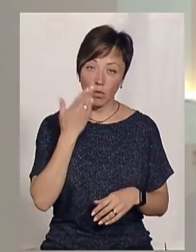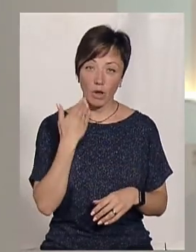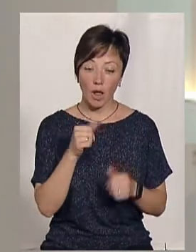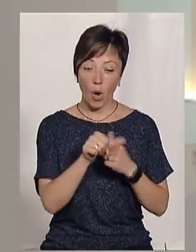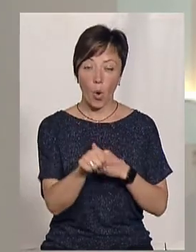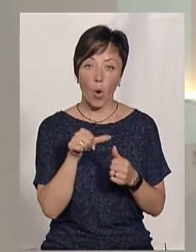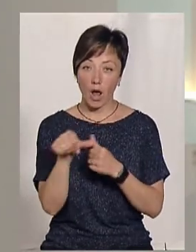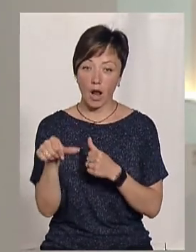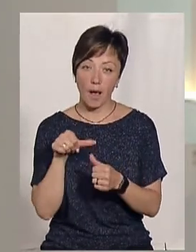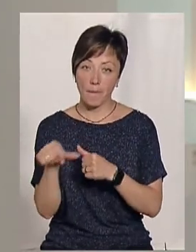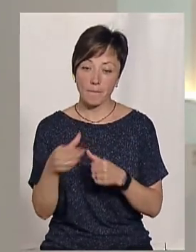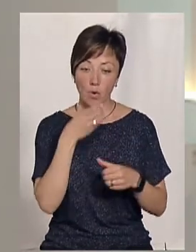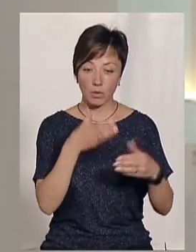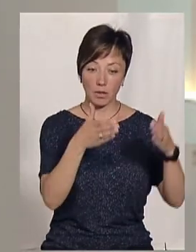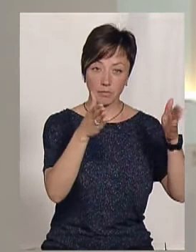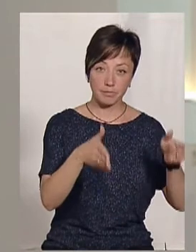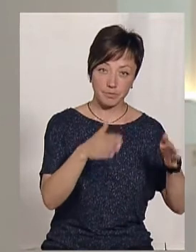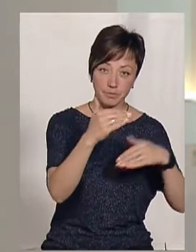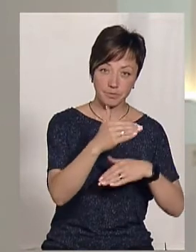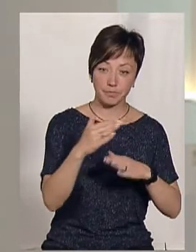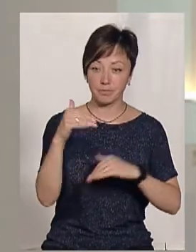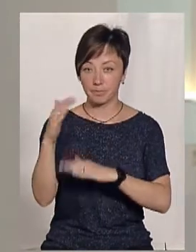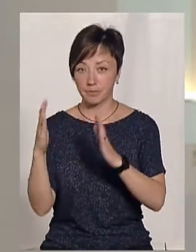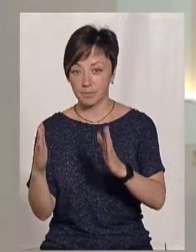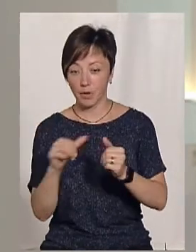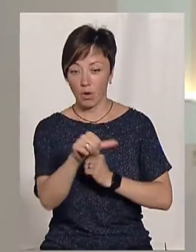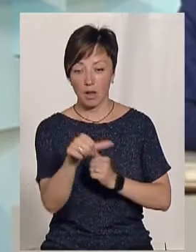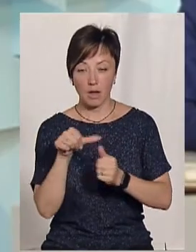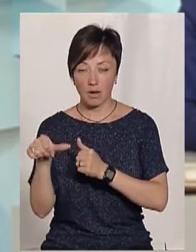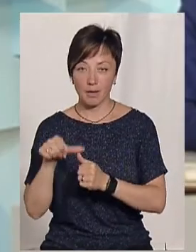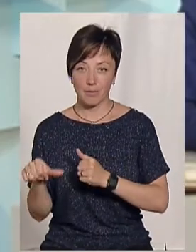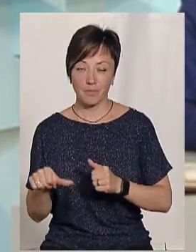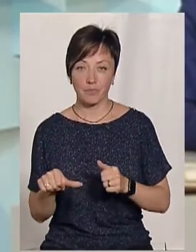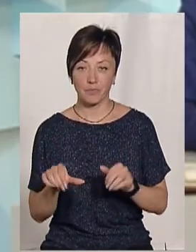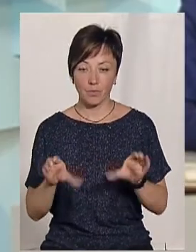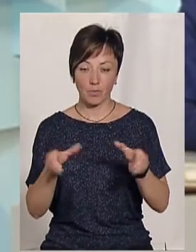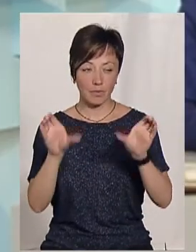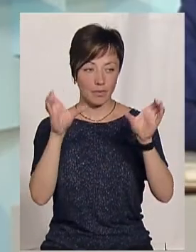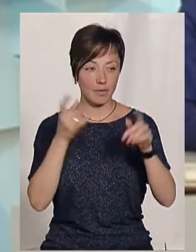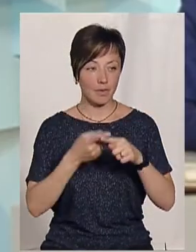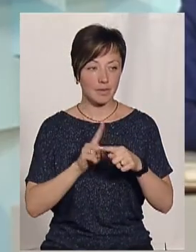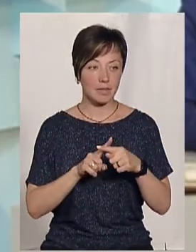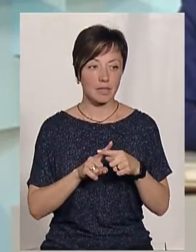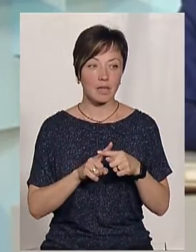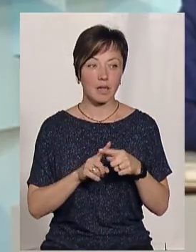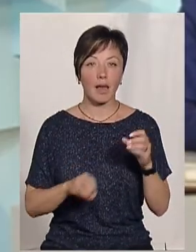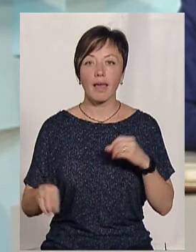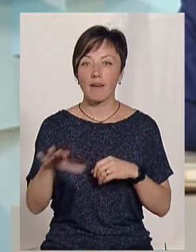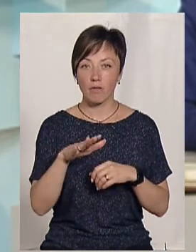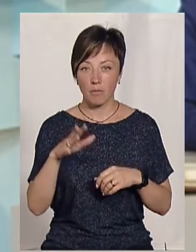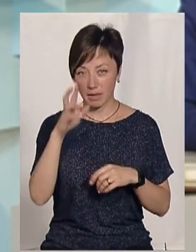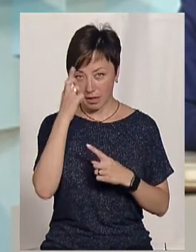мозаїчно утеплений будинок. В переважній більшості європейських країн таке утеплення